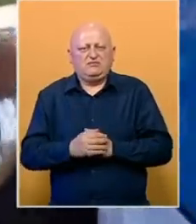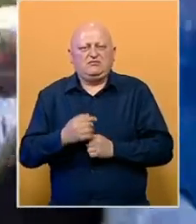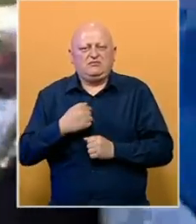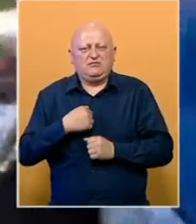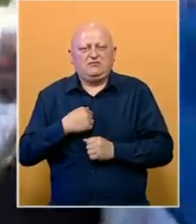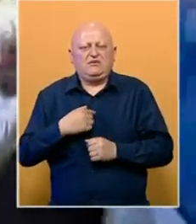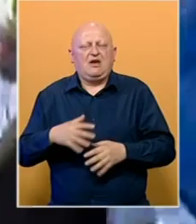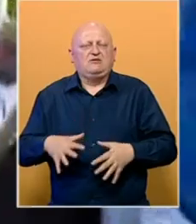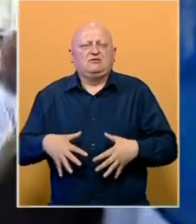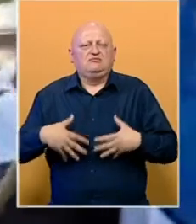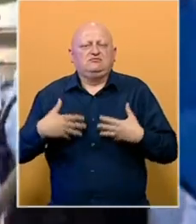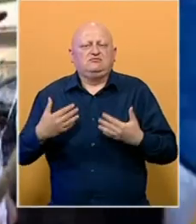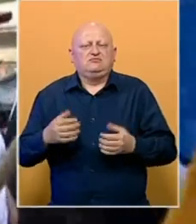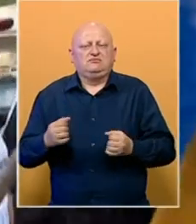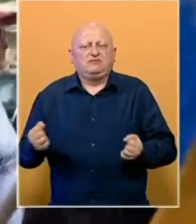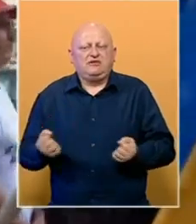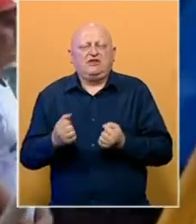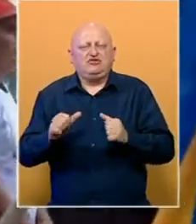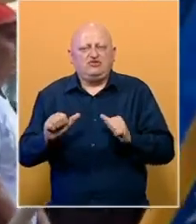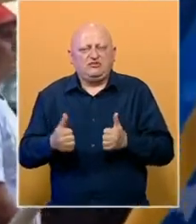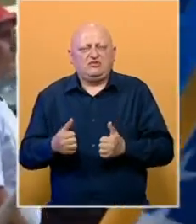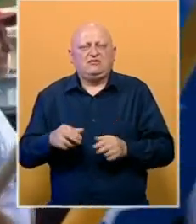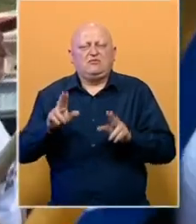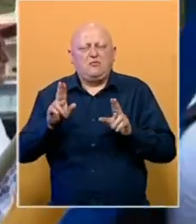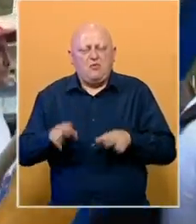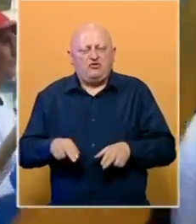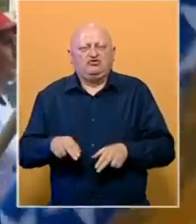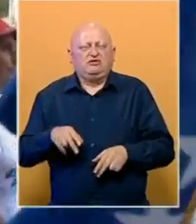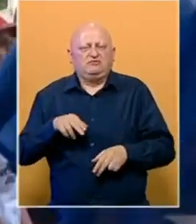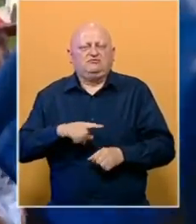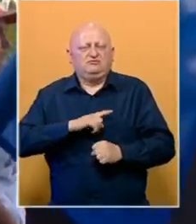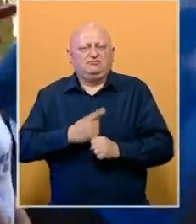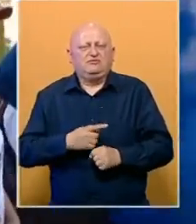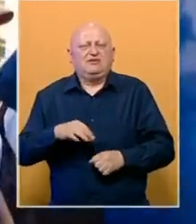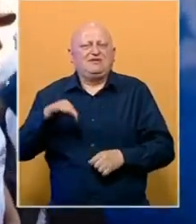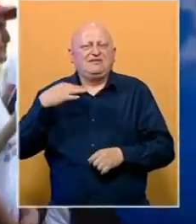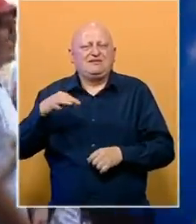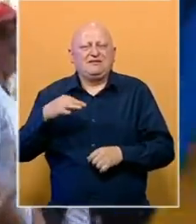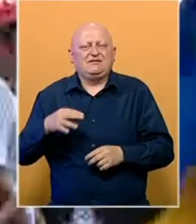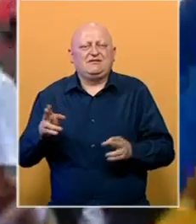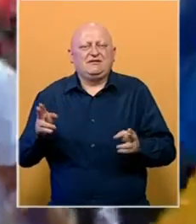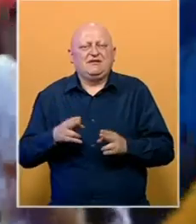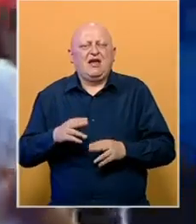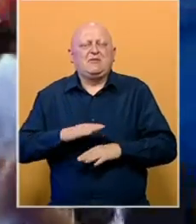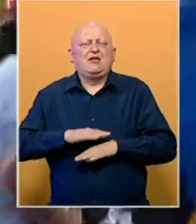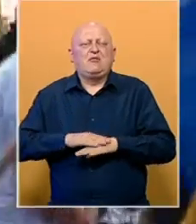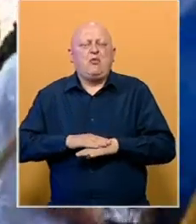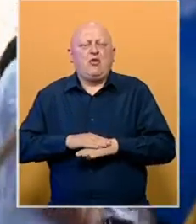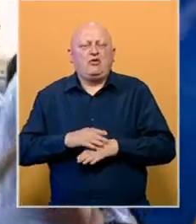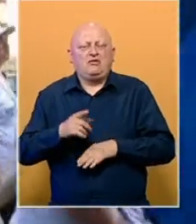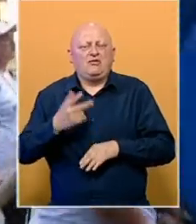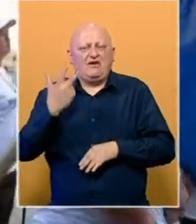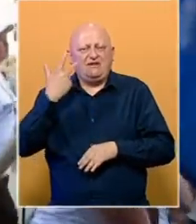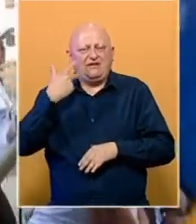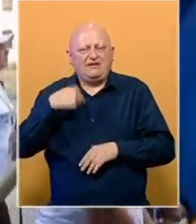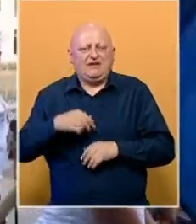impresivno, teško jeste, može se Srebrenica najmanje boli ova tri